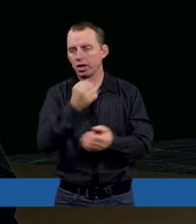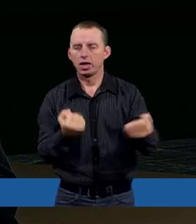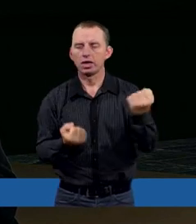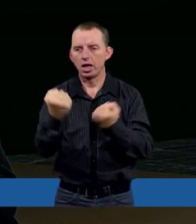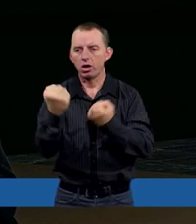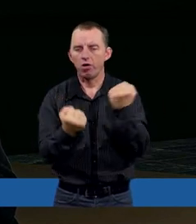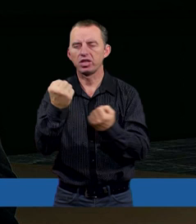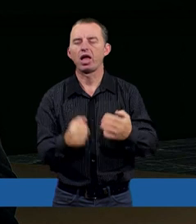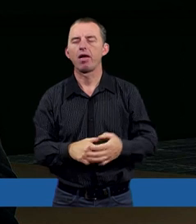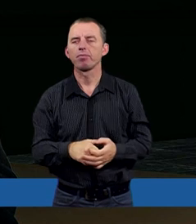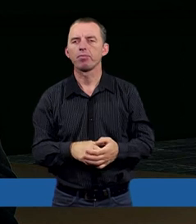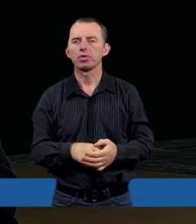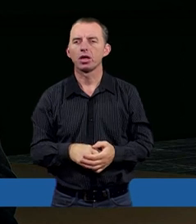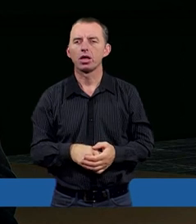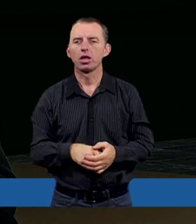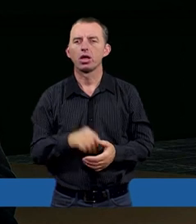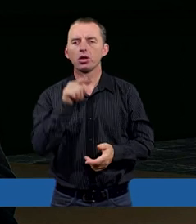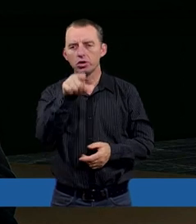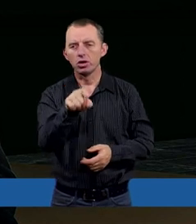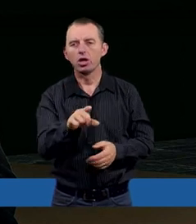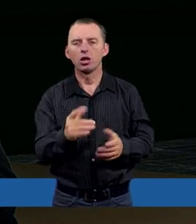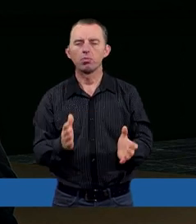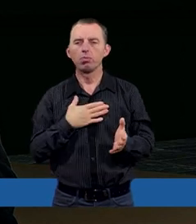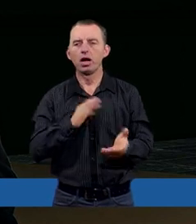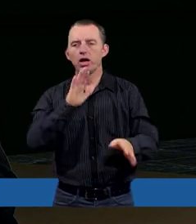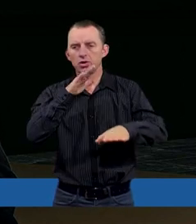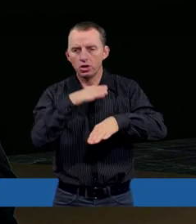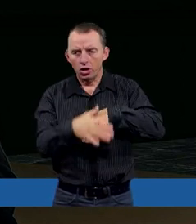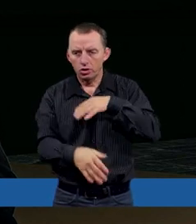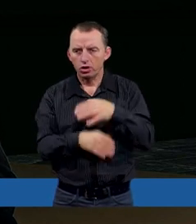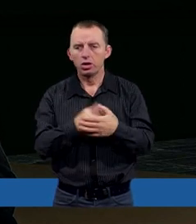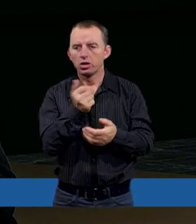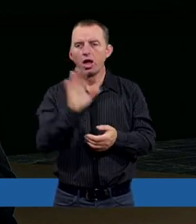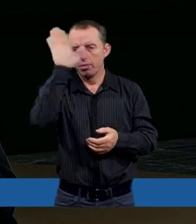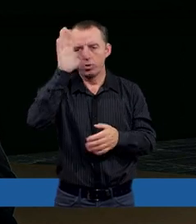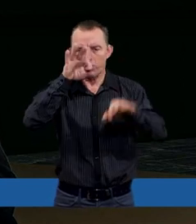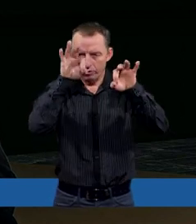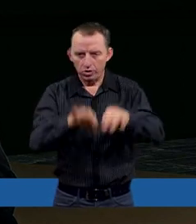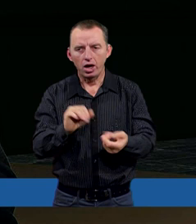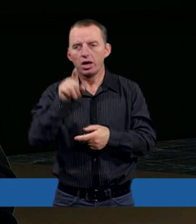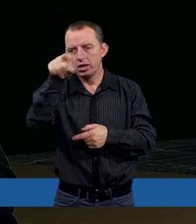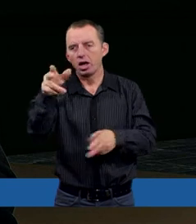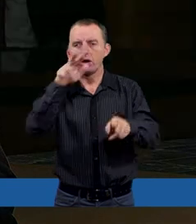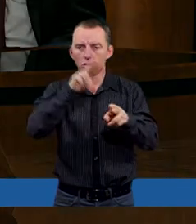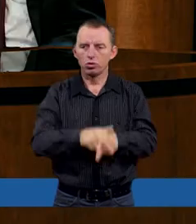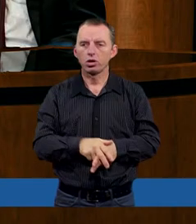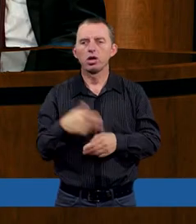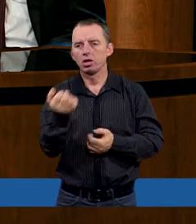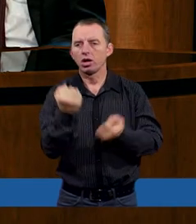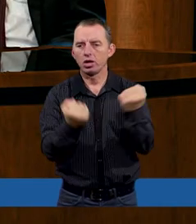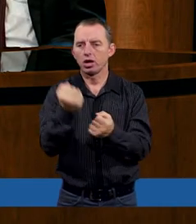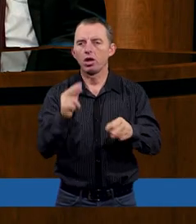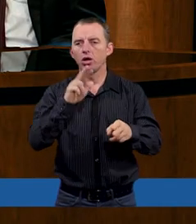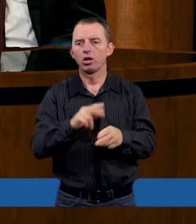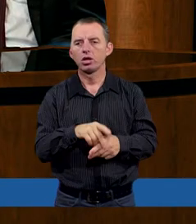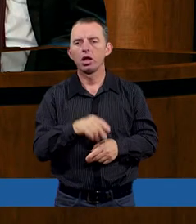kierowcy i doznaje nieszczęścia. Ani Bóg nie jest winny, ani ten, który jechał, ten kierowca,